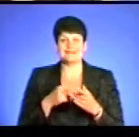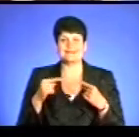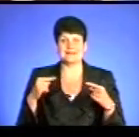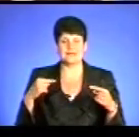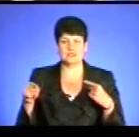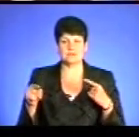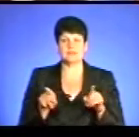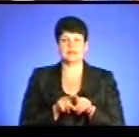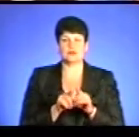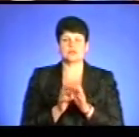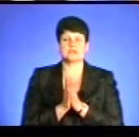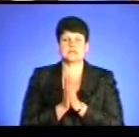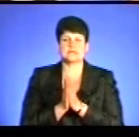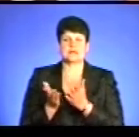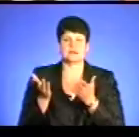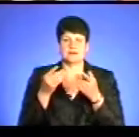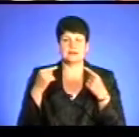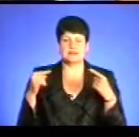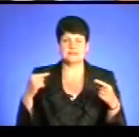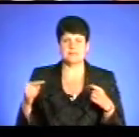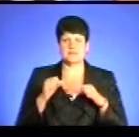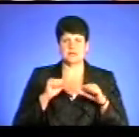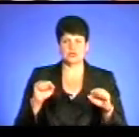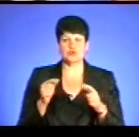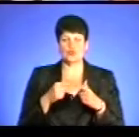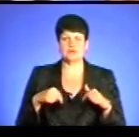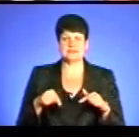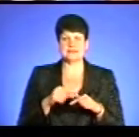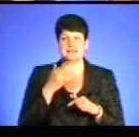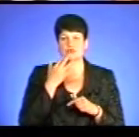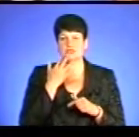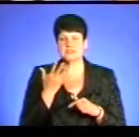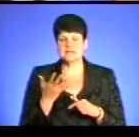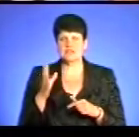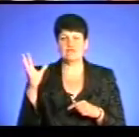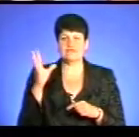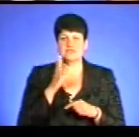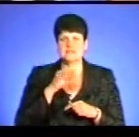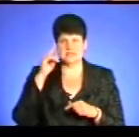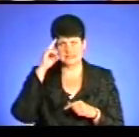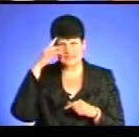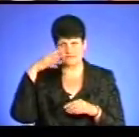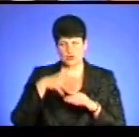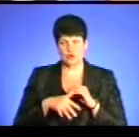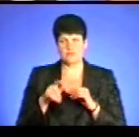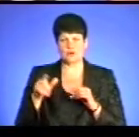і також закликаємо інші патріотичні організації, націоналістичні, всіх свідомих людей.